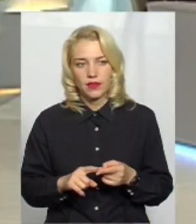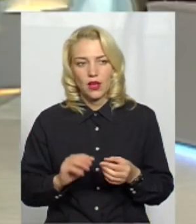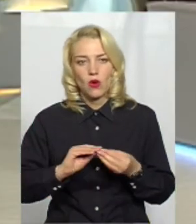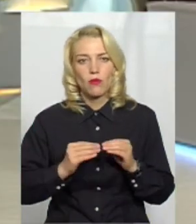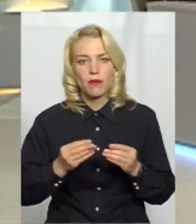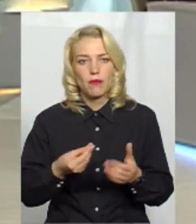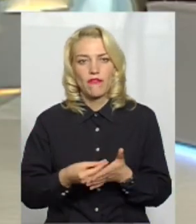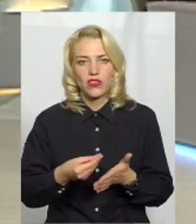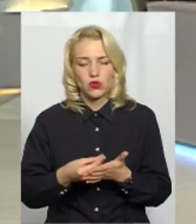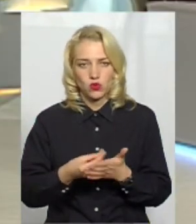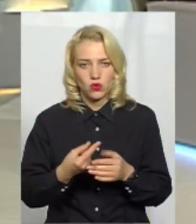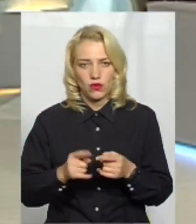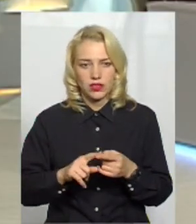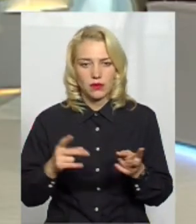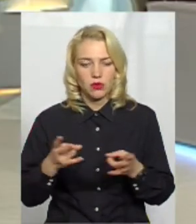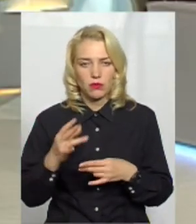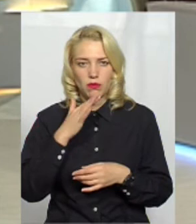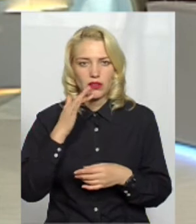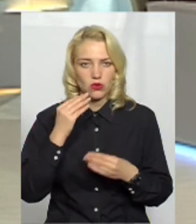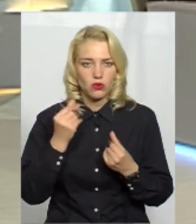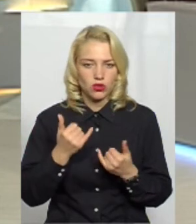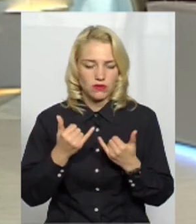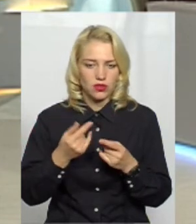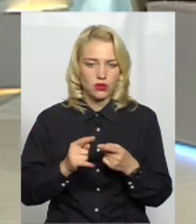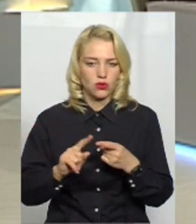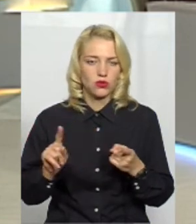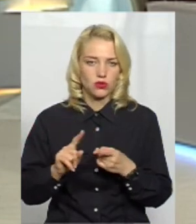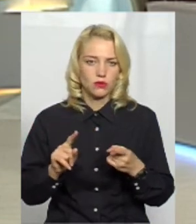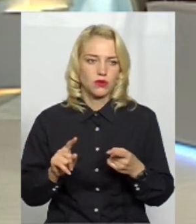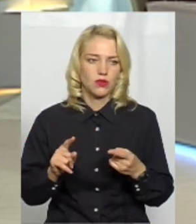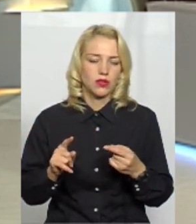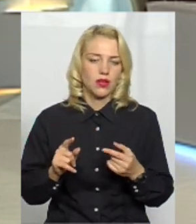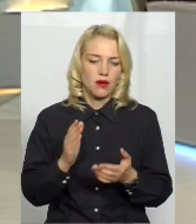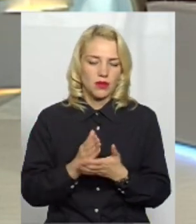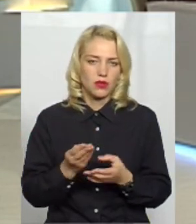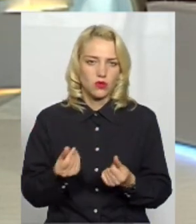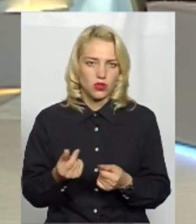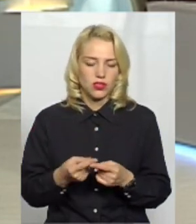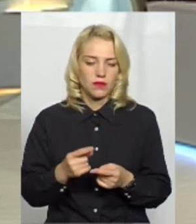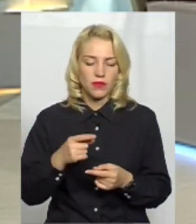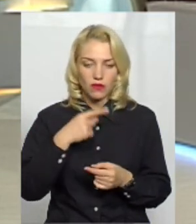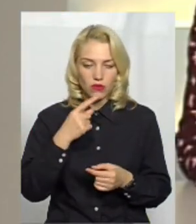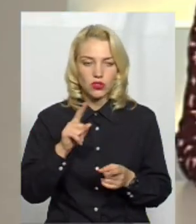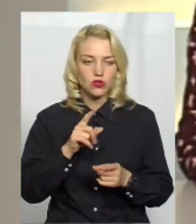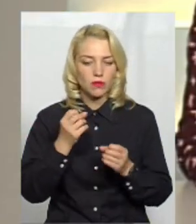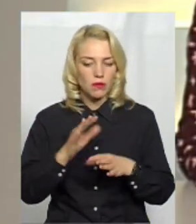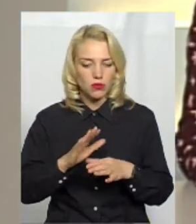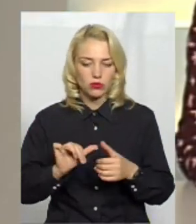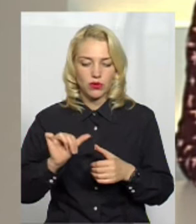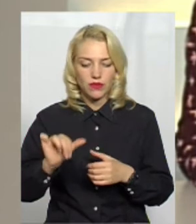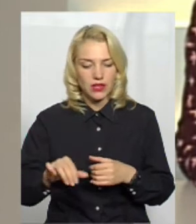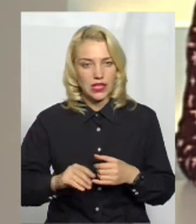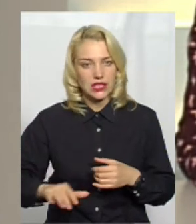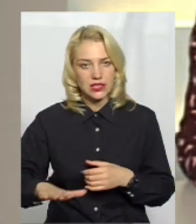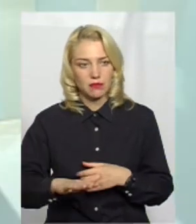Проблема в фінансуванні, що на це потребує багато коштів для того, щоб зробити. Щоб вони дійсно стали зеленими зонами, маєте на увазі? Щоб не просто була відведена